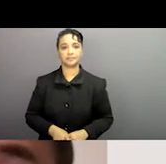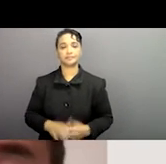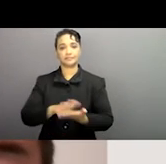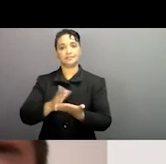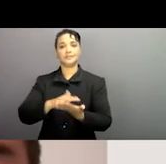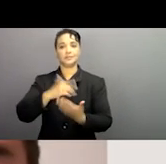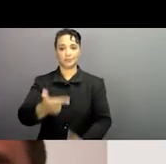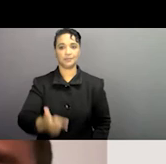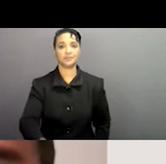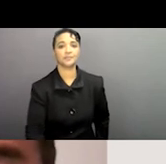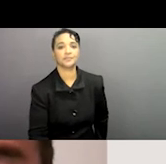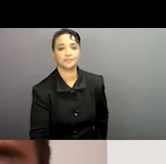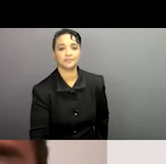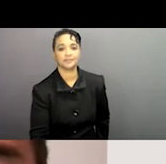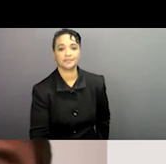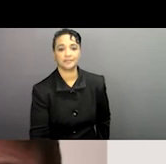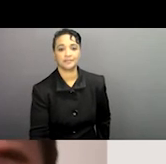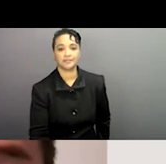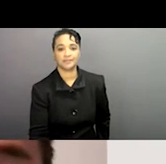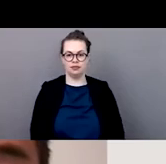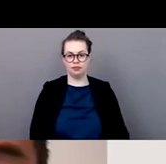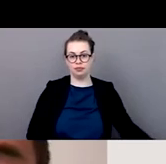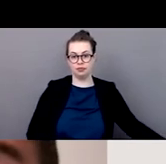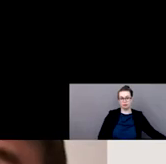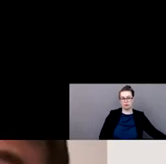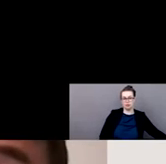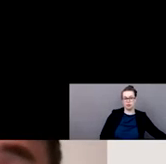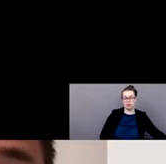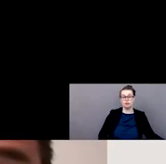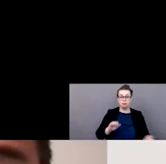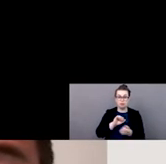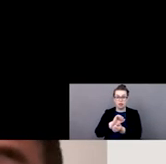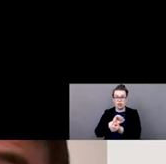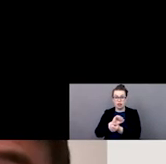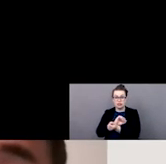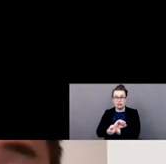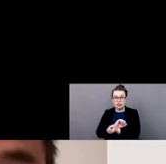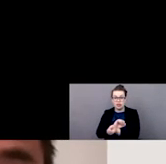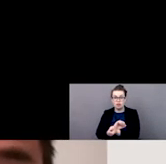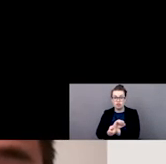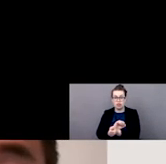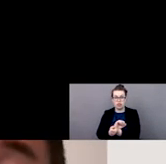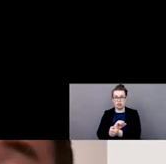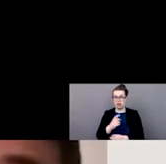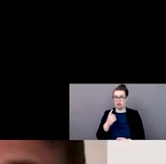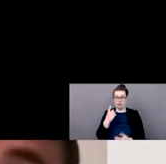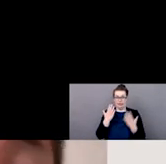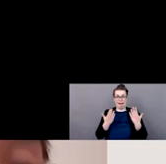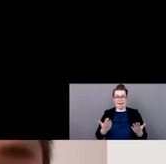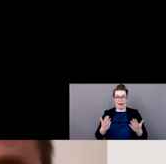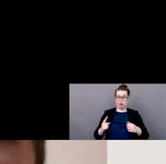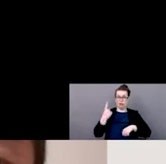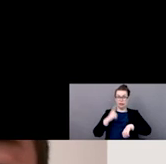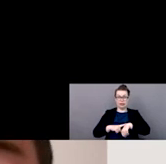l'esclavage moderne ne semble pas être quelque chose de phénomène récent mais ce sont aussi est en train de donner sens